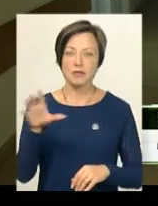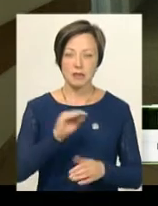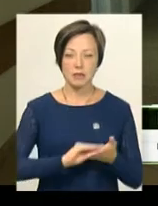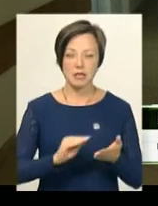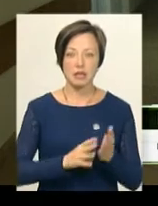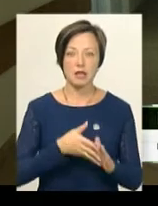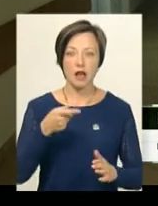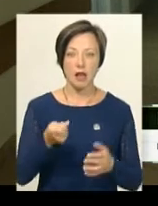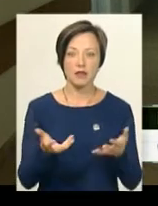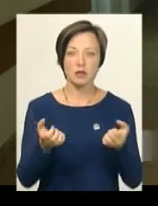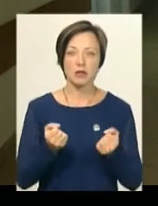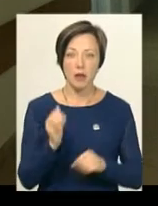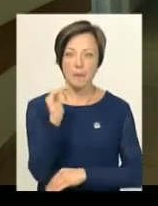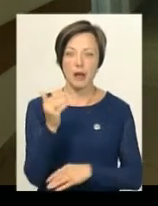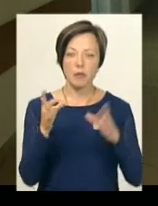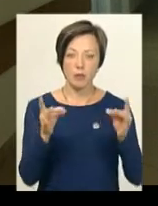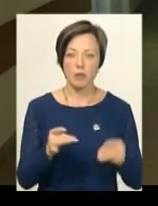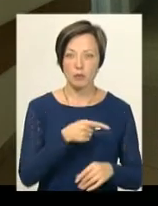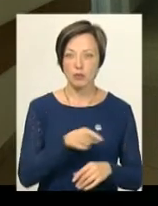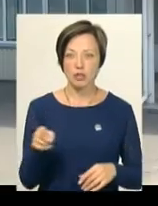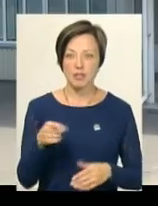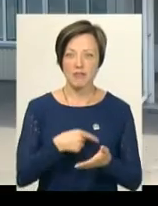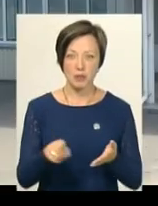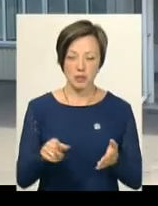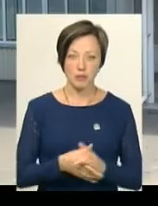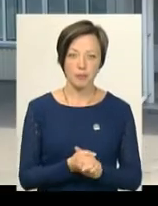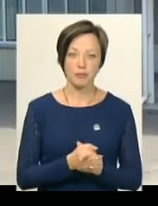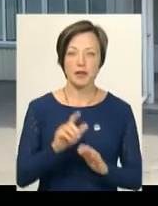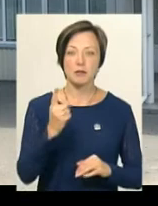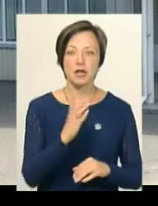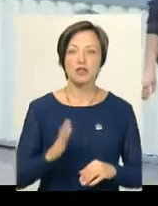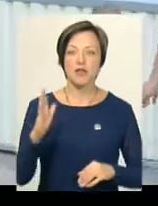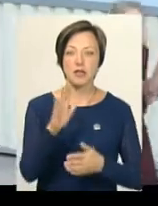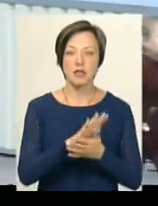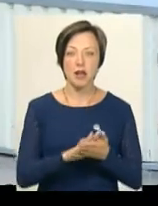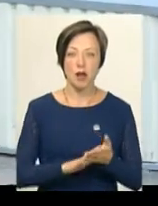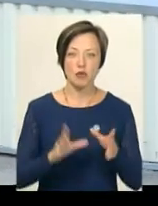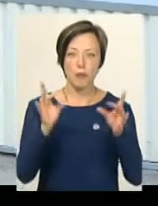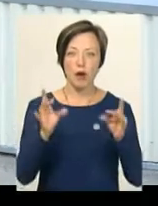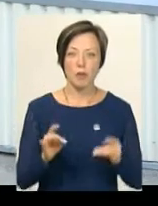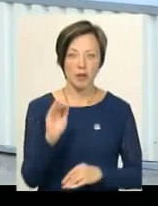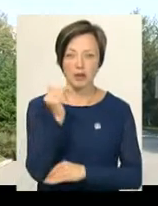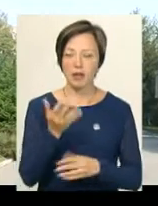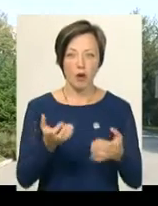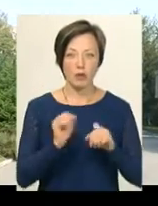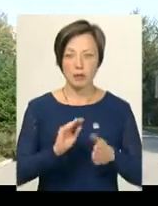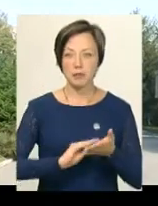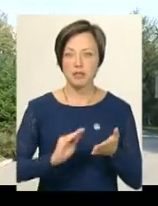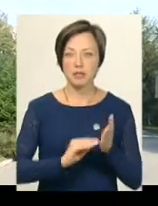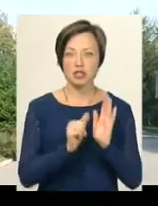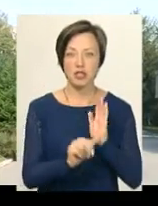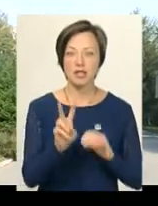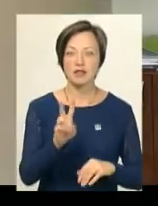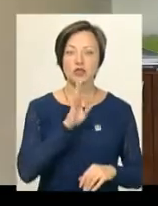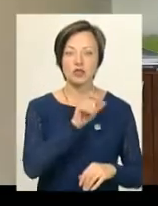писатимуть заяви на отримання бебі-боксів під час виписки. З 1 вересня заяви про те, що пакунки малюка не отримали, написали 62